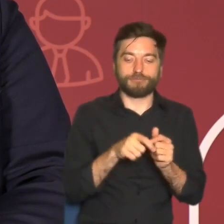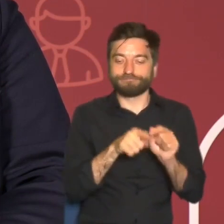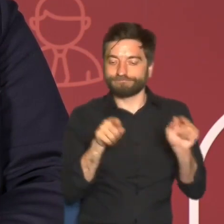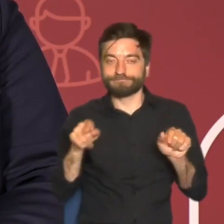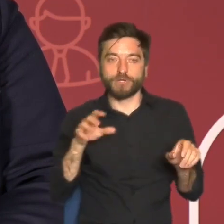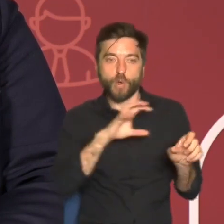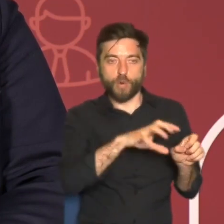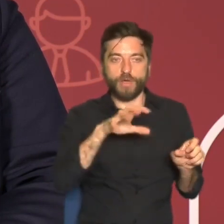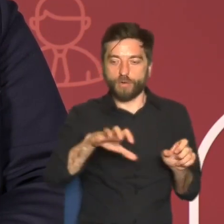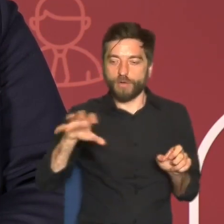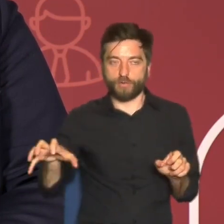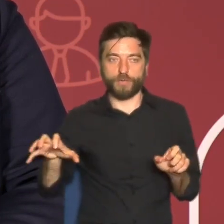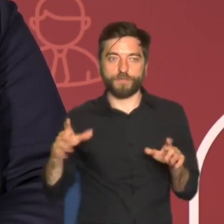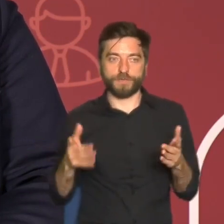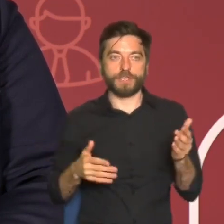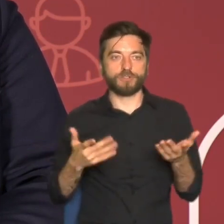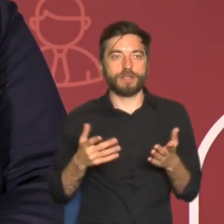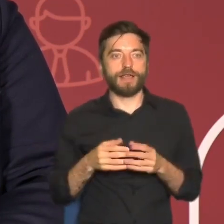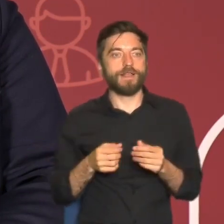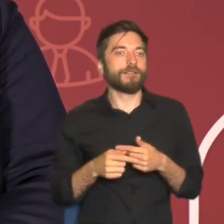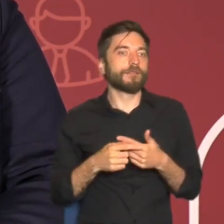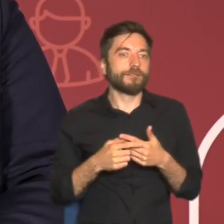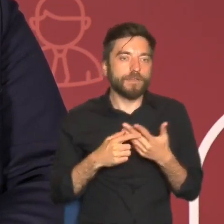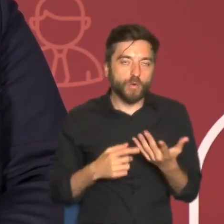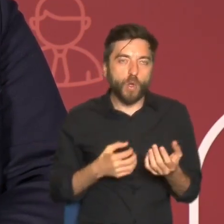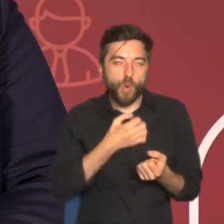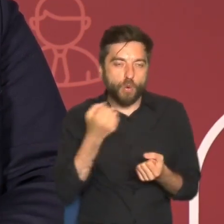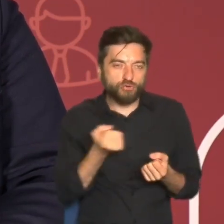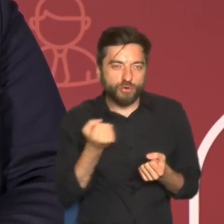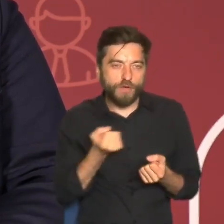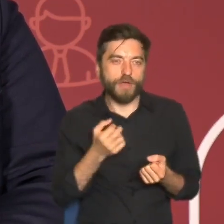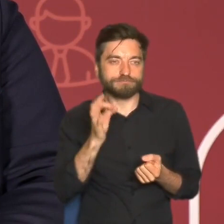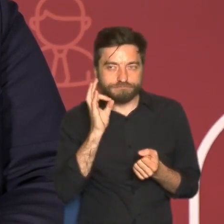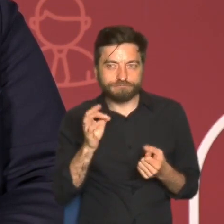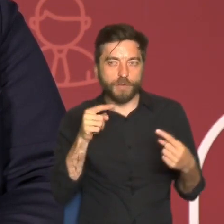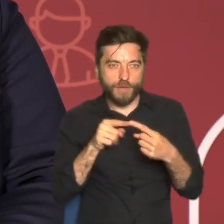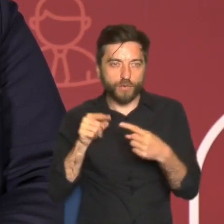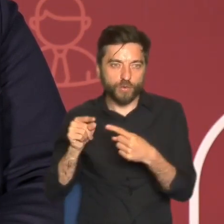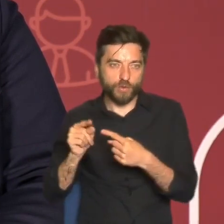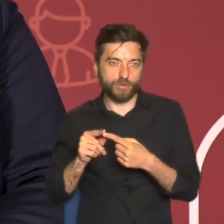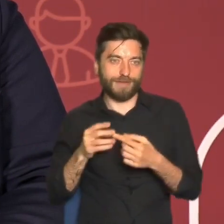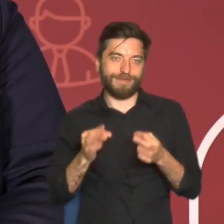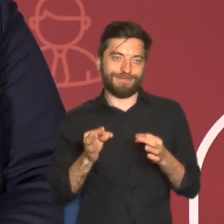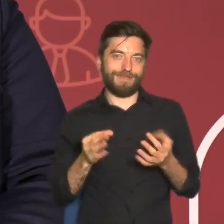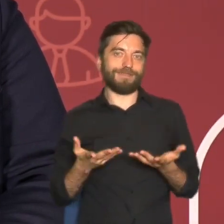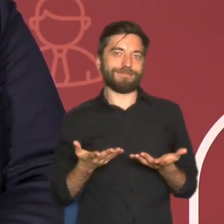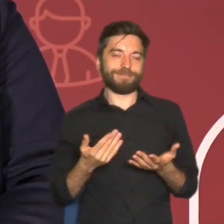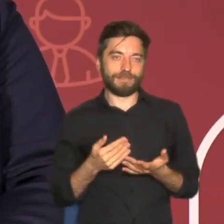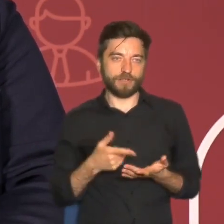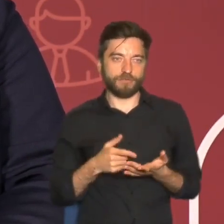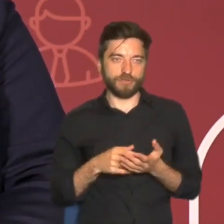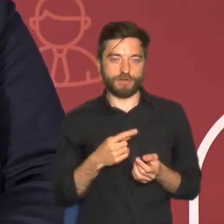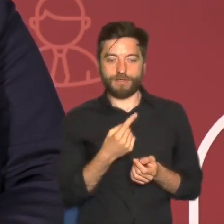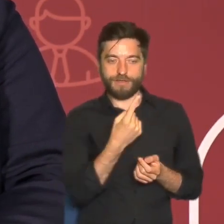zachowaniem pewnego takiego wielofunkcyjnego użytkowania abyśmy nie doprowadzili do sytuacji którą mamy obecnie czyli tych